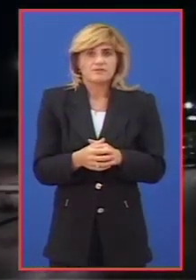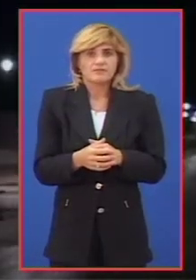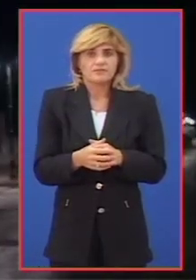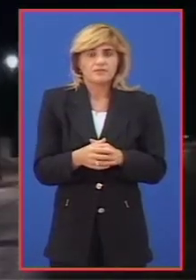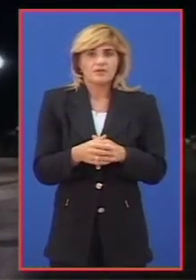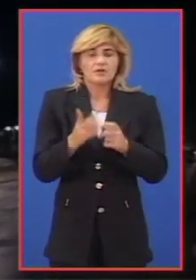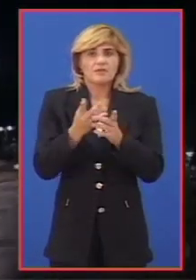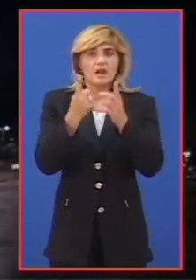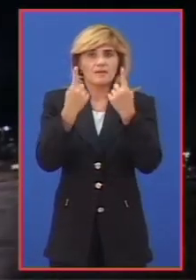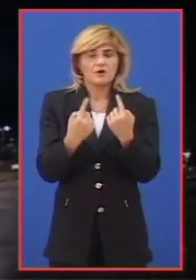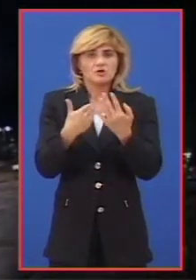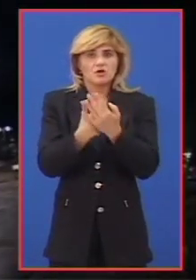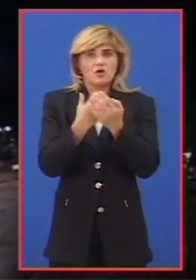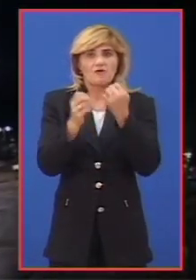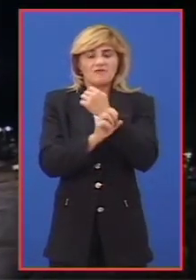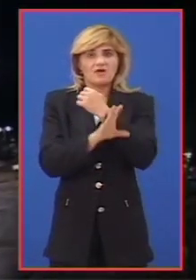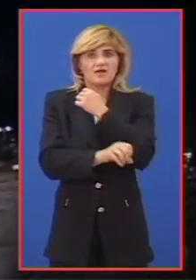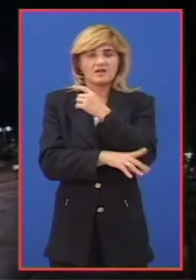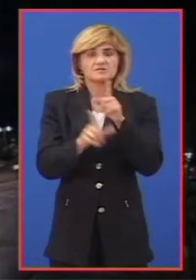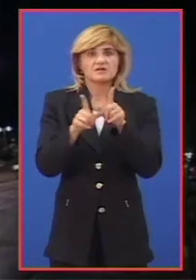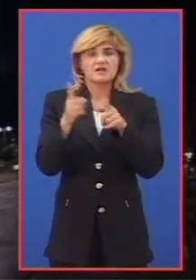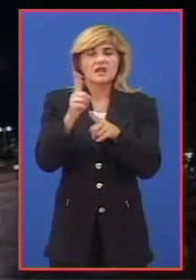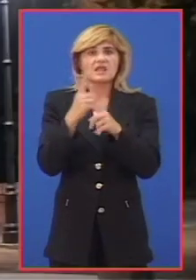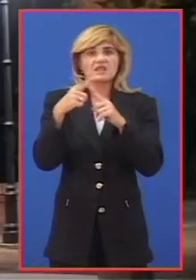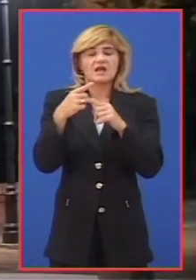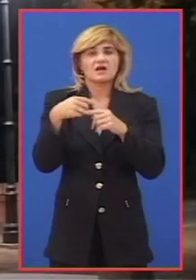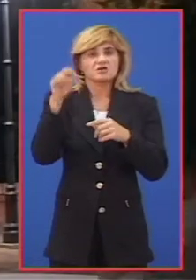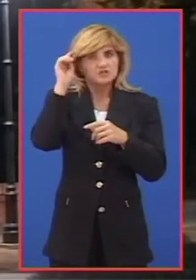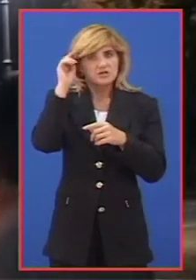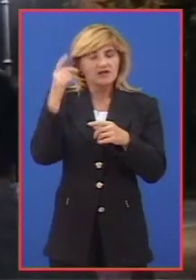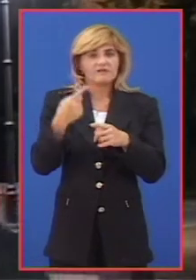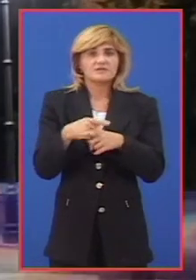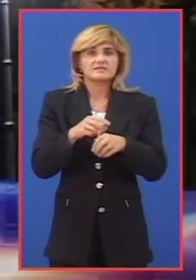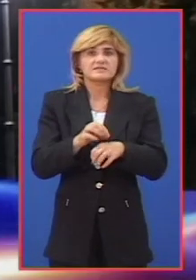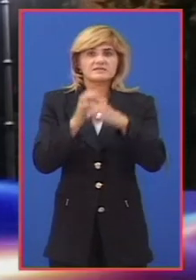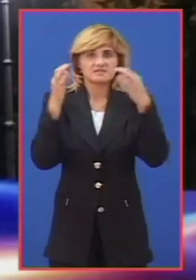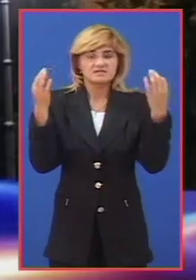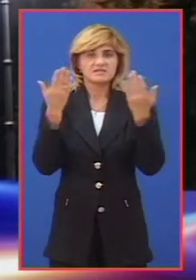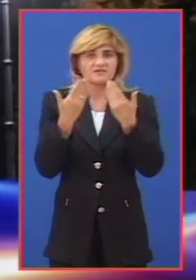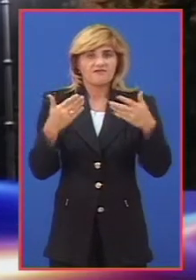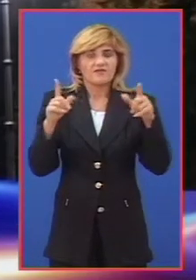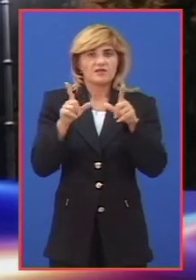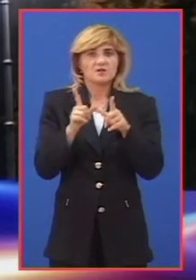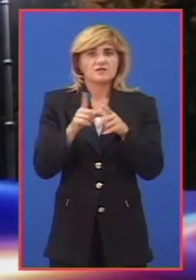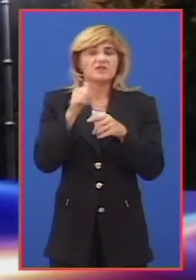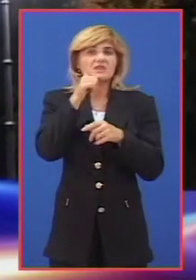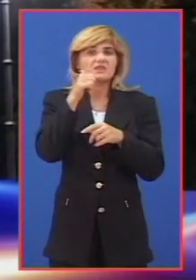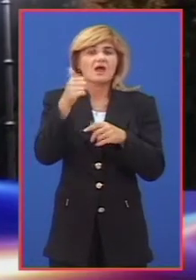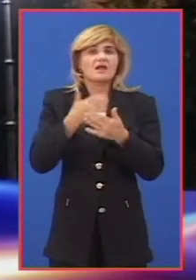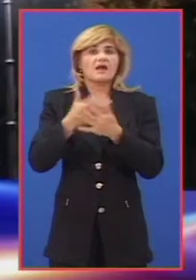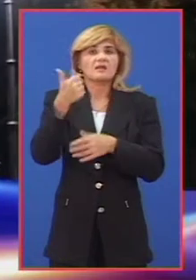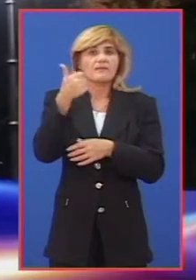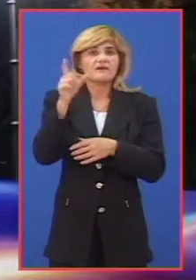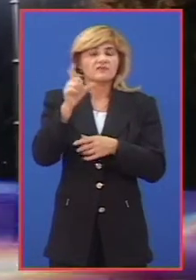Postavljena je nova rasveta na rekonstrucijnom trgu žrtova fašizma. Svečano otvaranje trga plano je za dan grada 1.